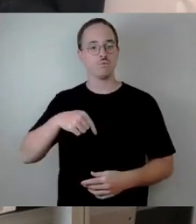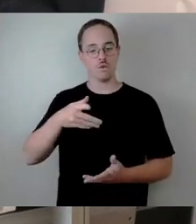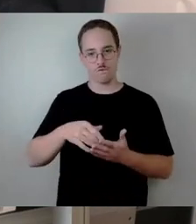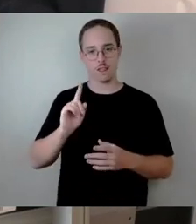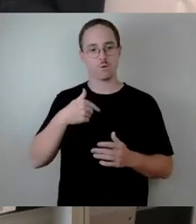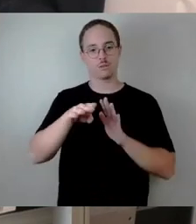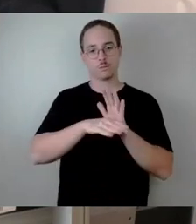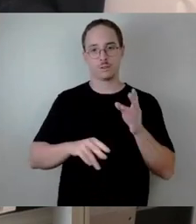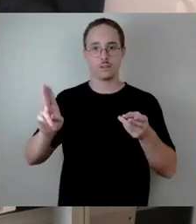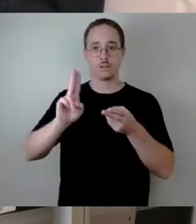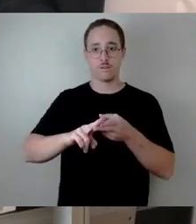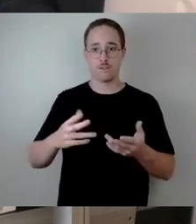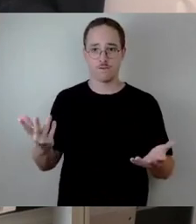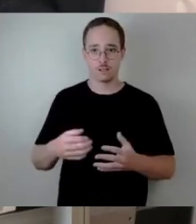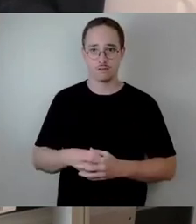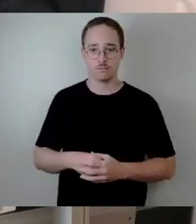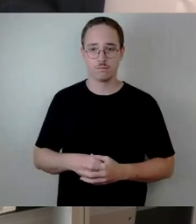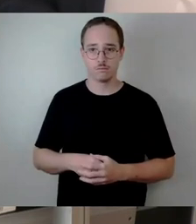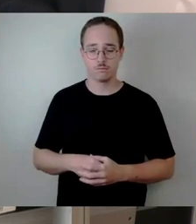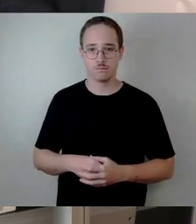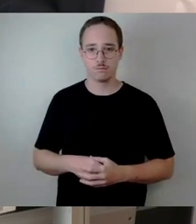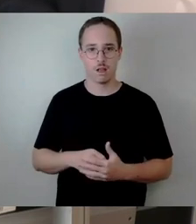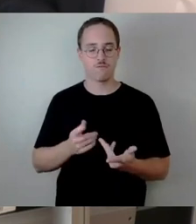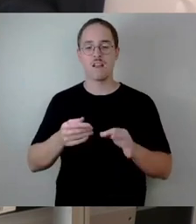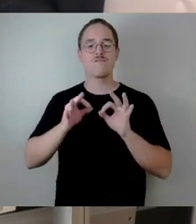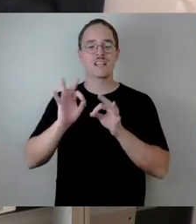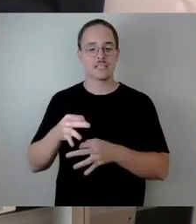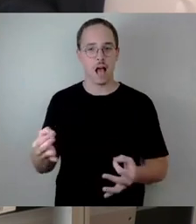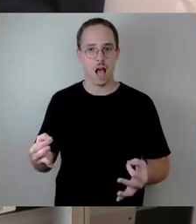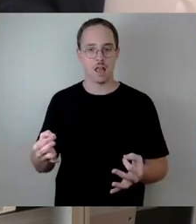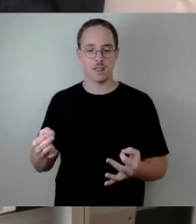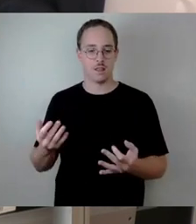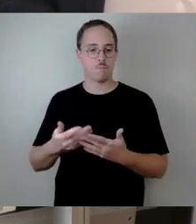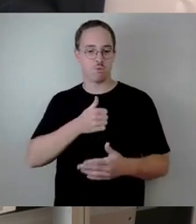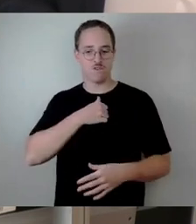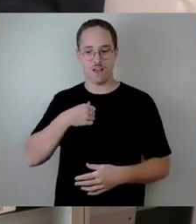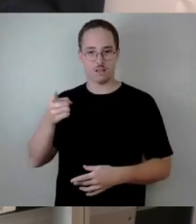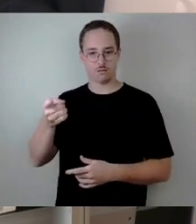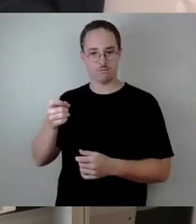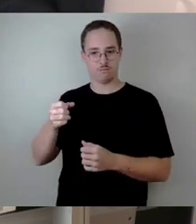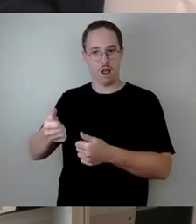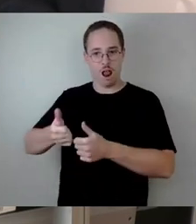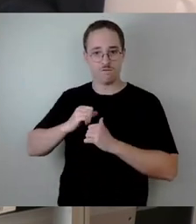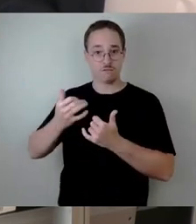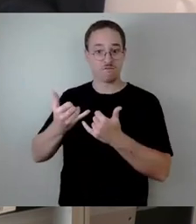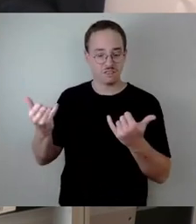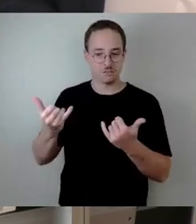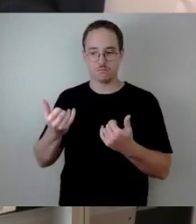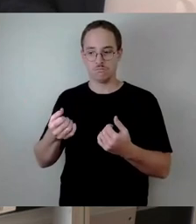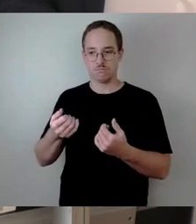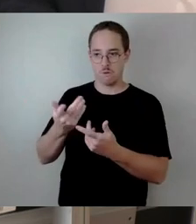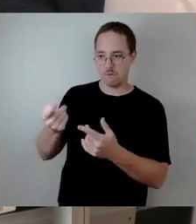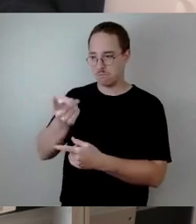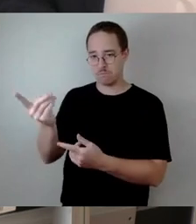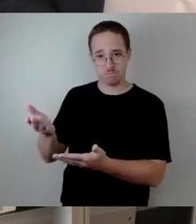evaluieren, welche Fähigkeiten, so sagt man das ja heute, seitens der Bundeswehr verfügbar haben, die wir bei uns auch zielführend einsetzen können.